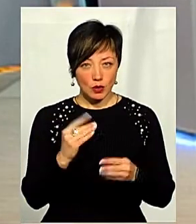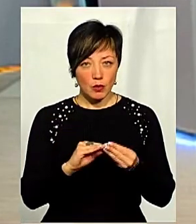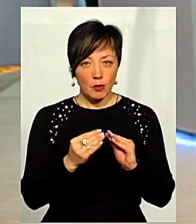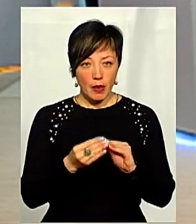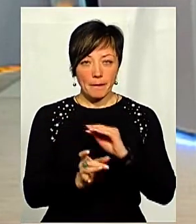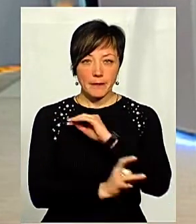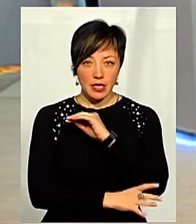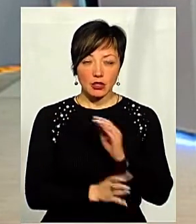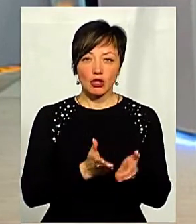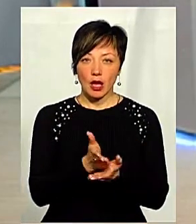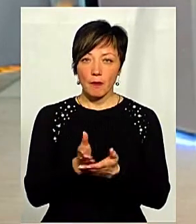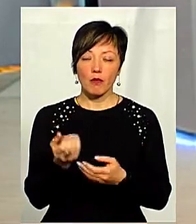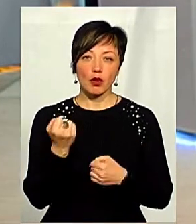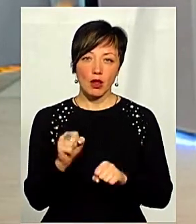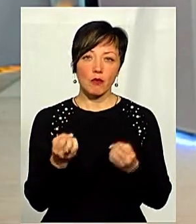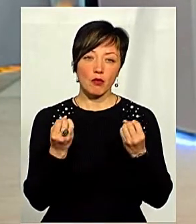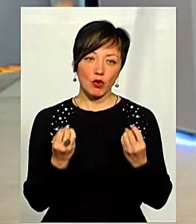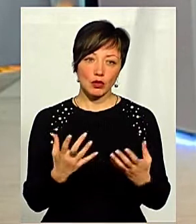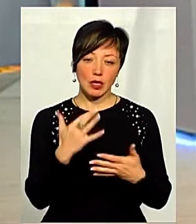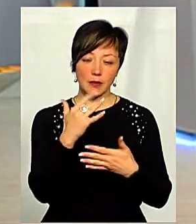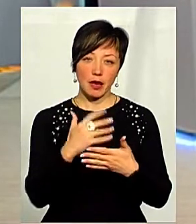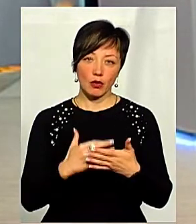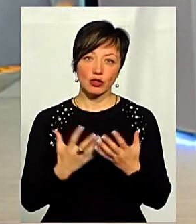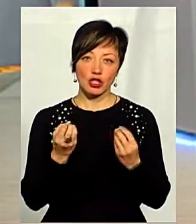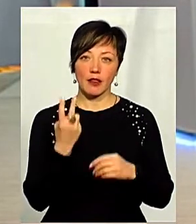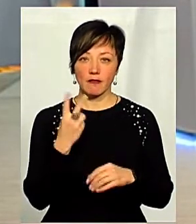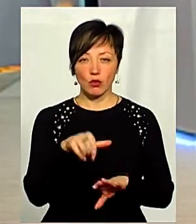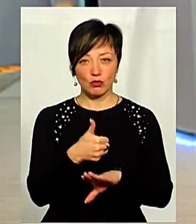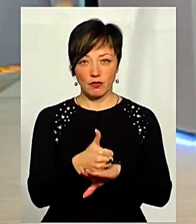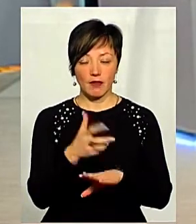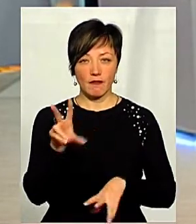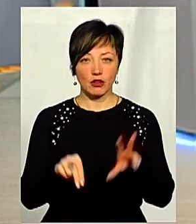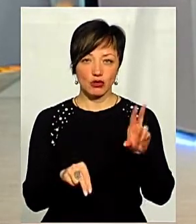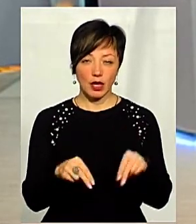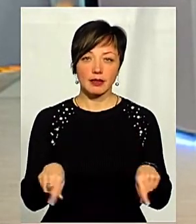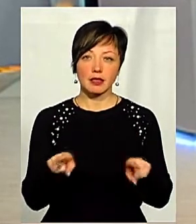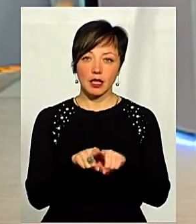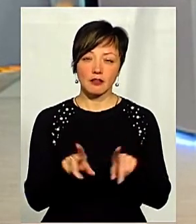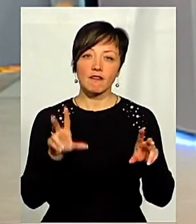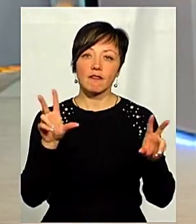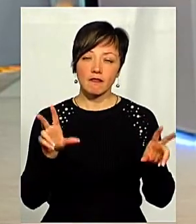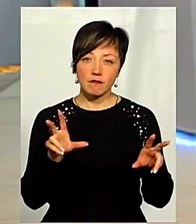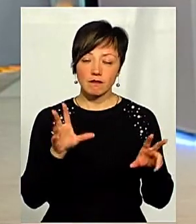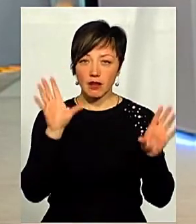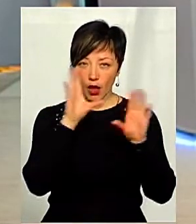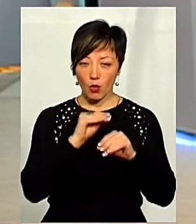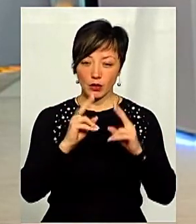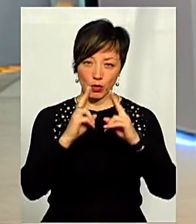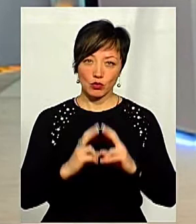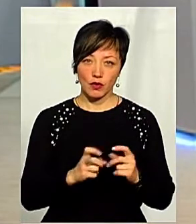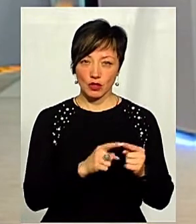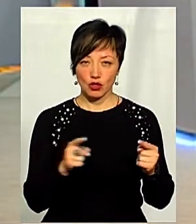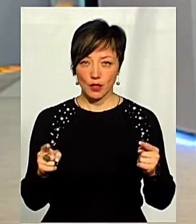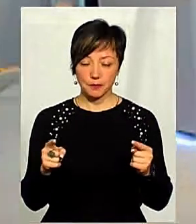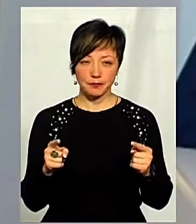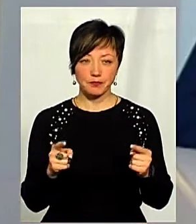із проблем бідність і шляхи її подолання. Зараз просто назвіть, будь ласка, ще дві основних, які ви вважаєте теж вдалося продіагностувати за цей час.